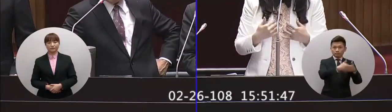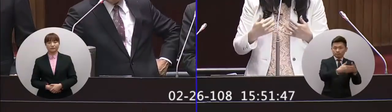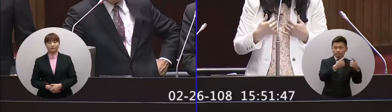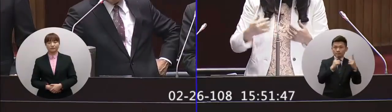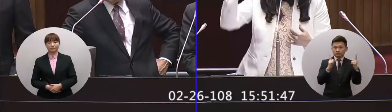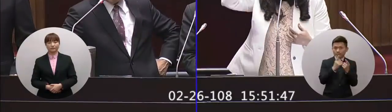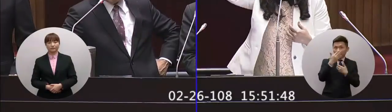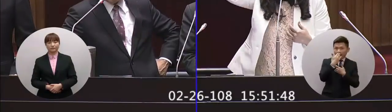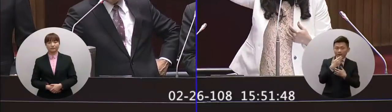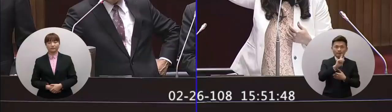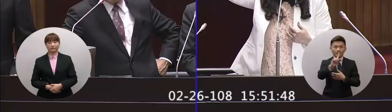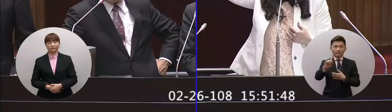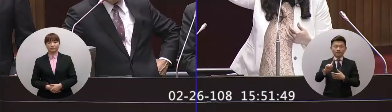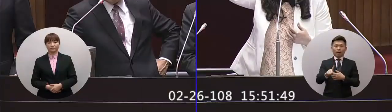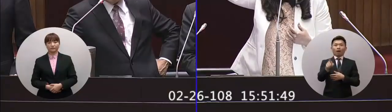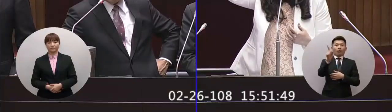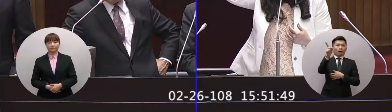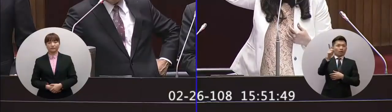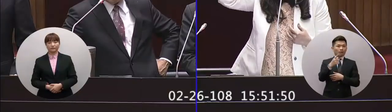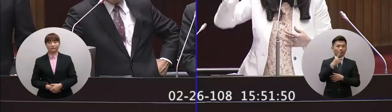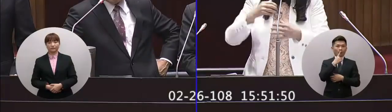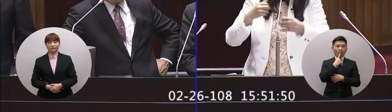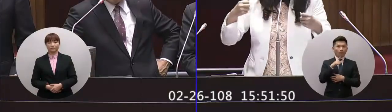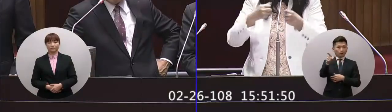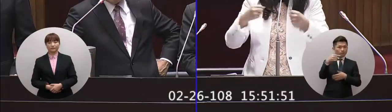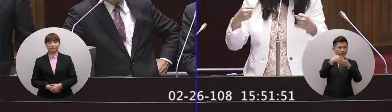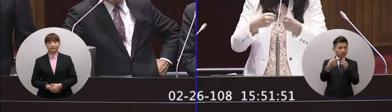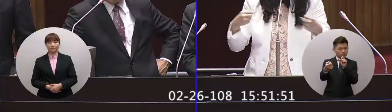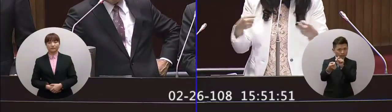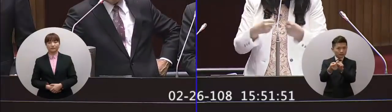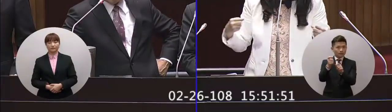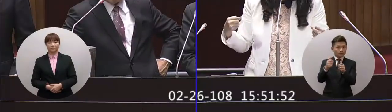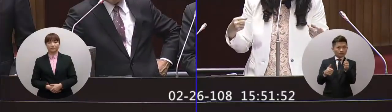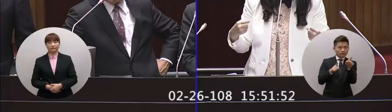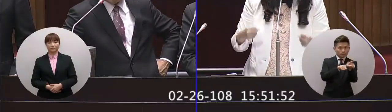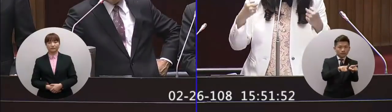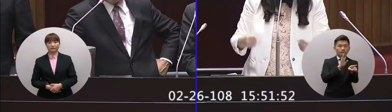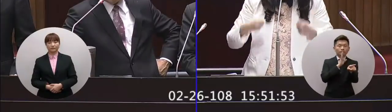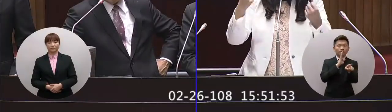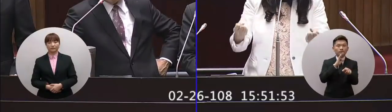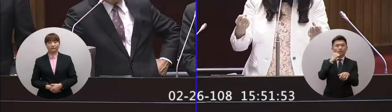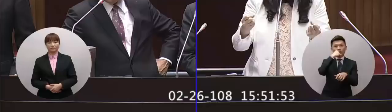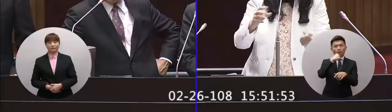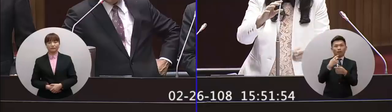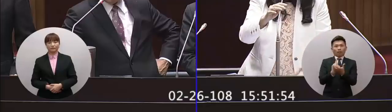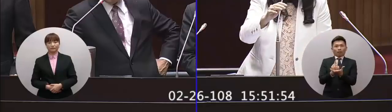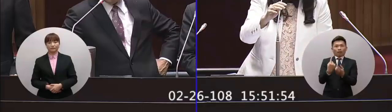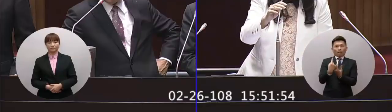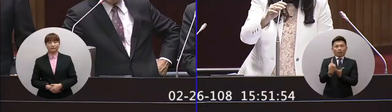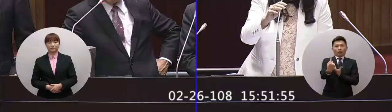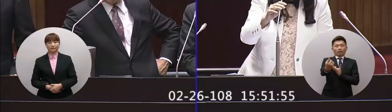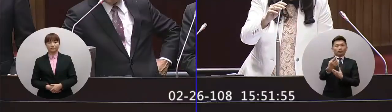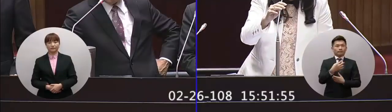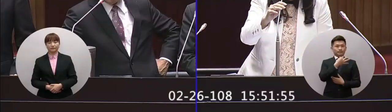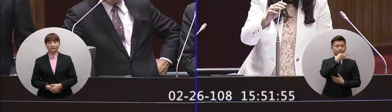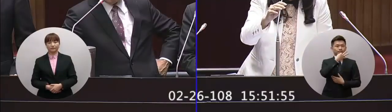飯我們就變成了被貼標籤的紅色人物然後我們跟台灣的距離就越來越遙遠所以我真的要勸告院長在